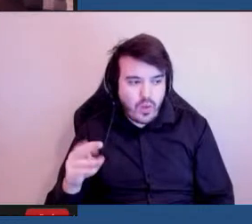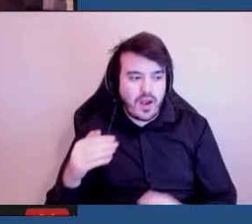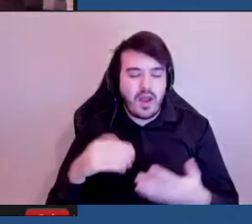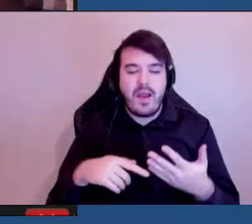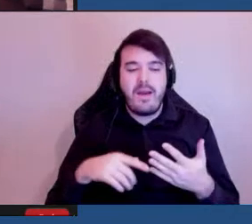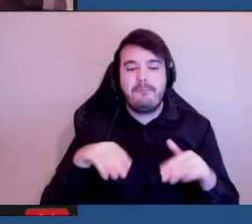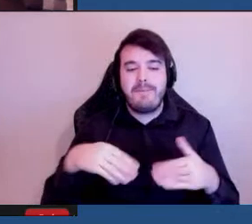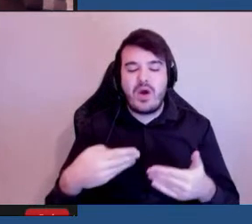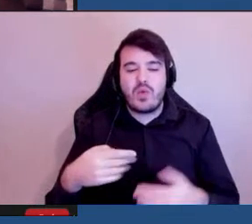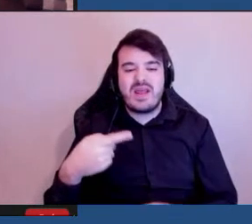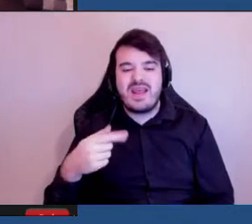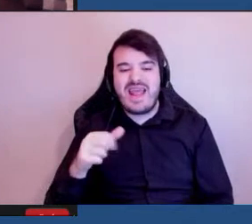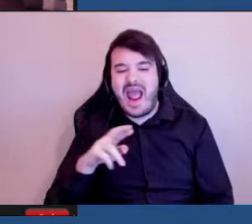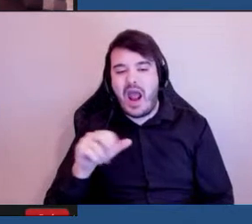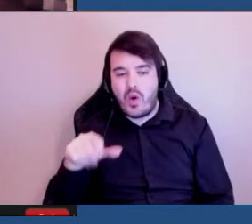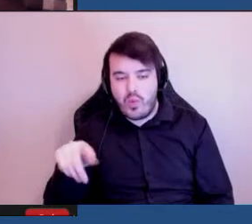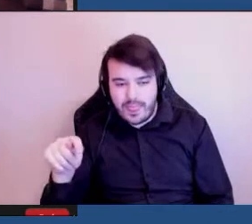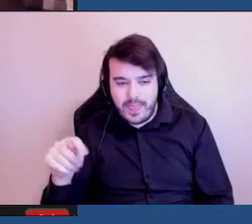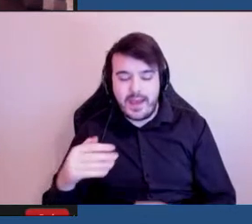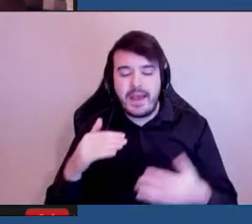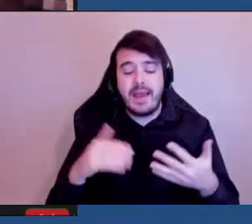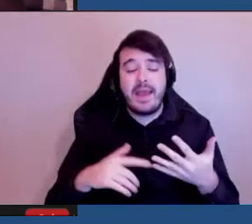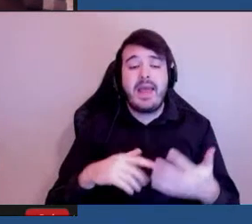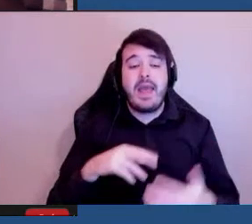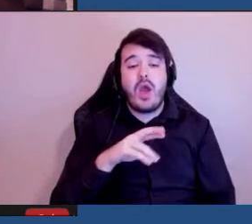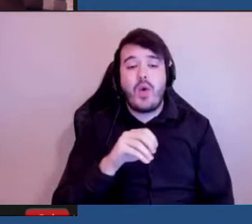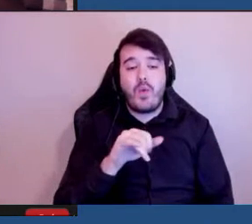Roy Haynes,